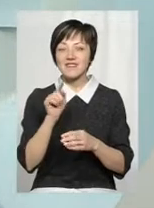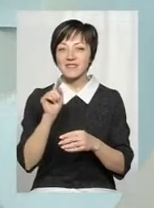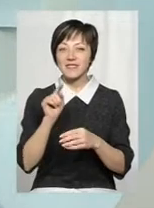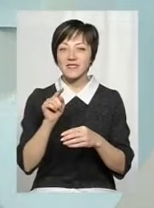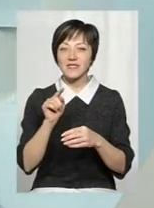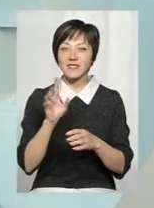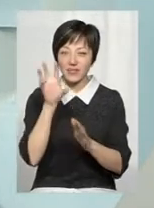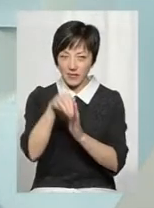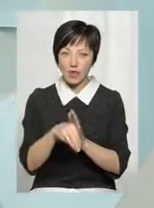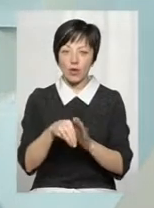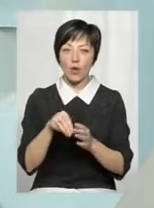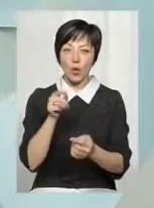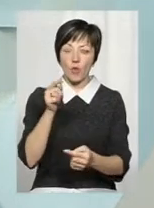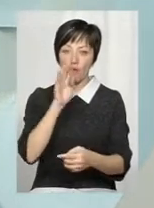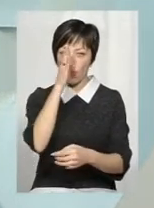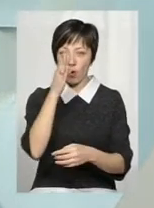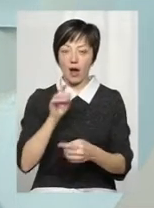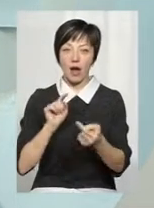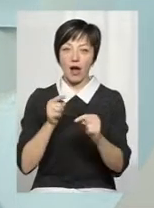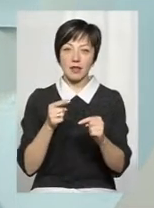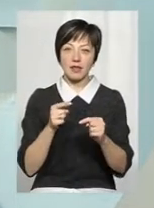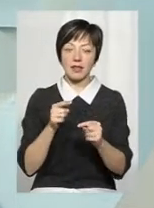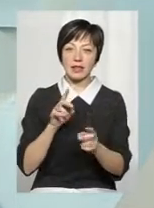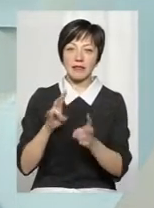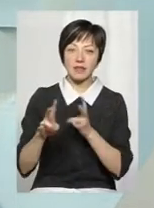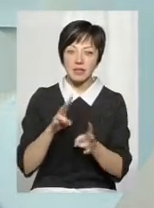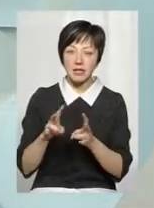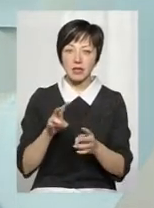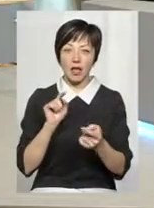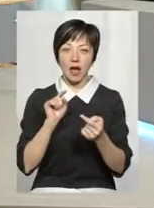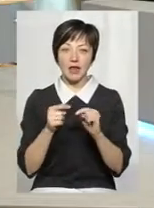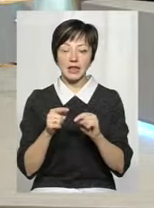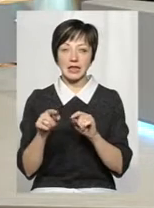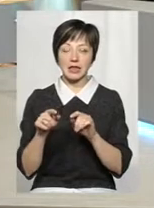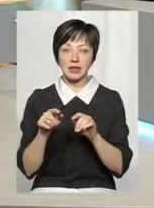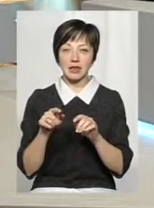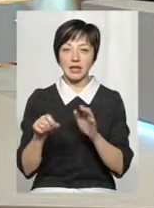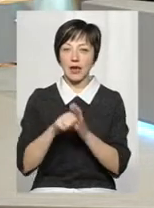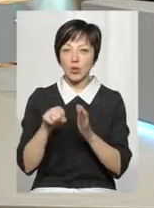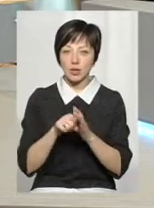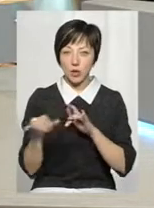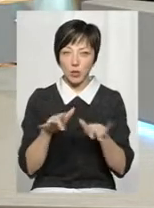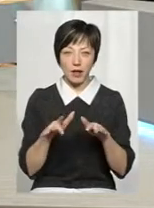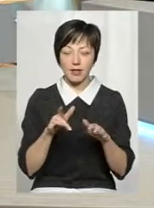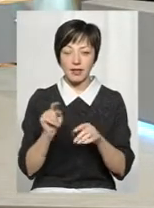проведення антидиверсійних дій, проведення антитерористичних операцій, безпосередньо не тільки